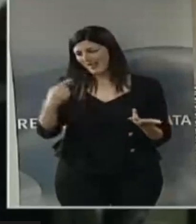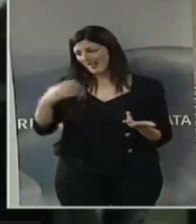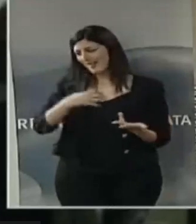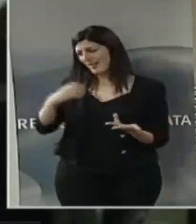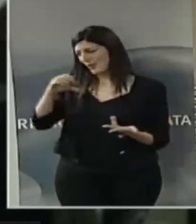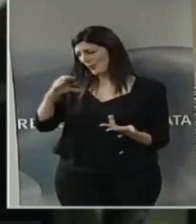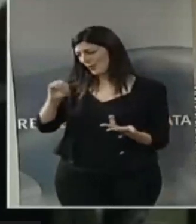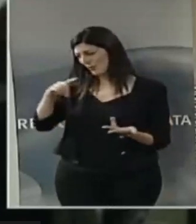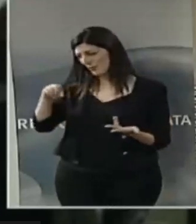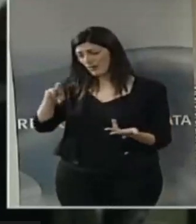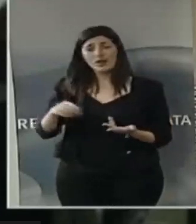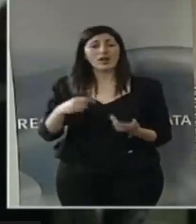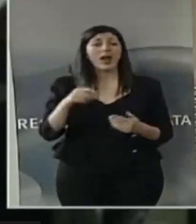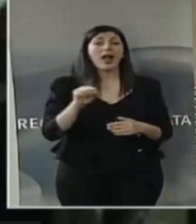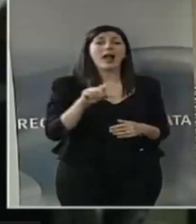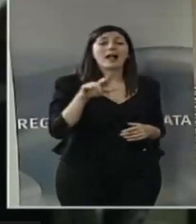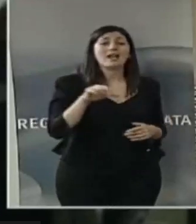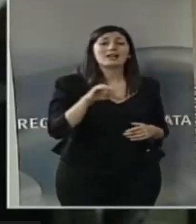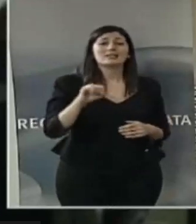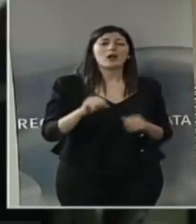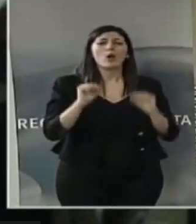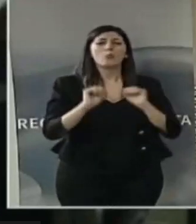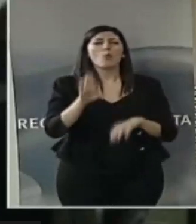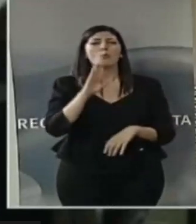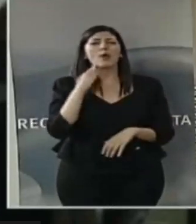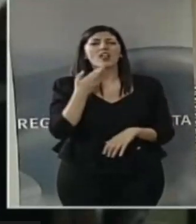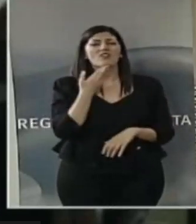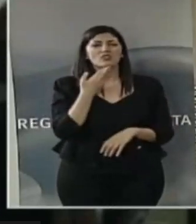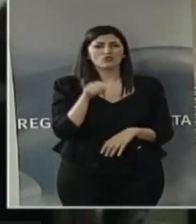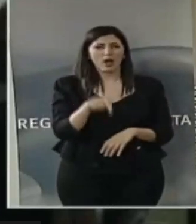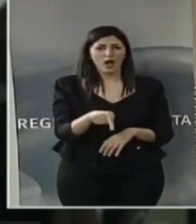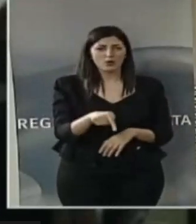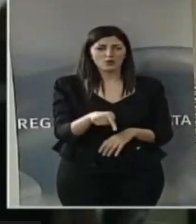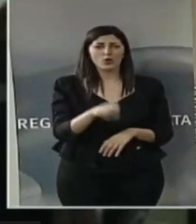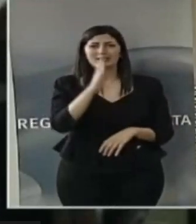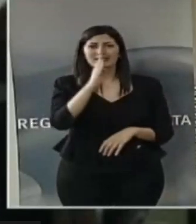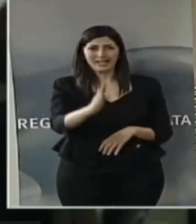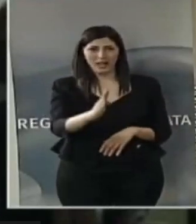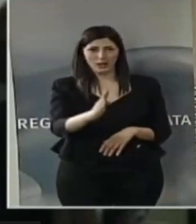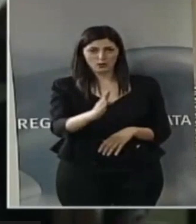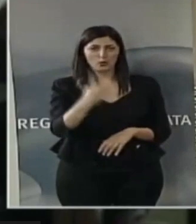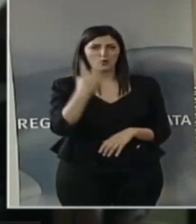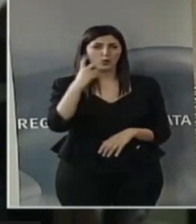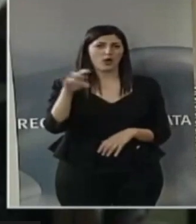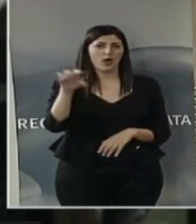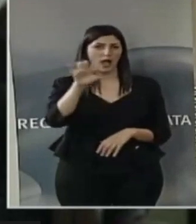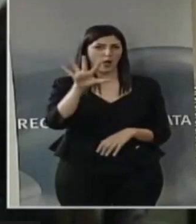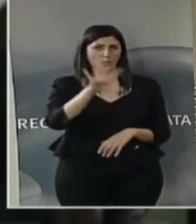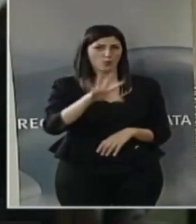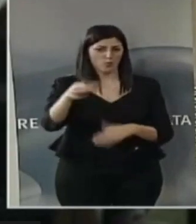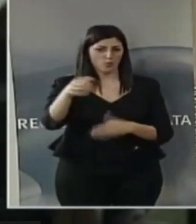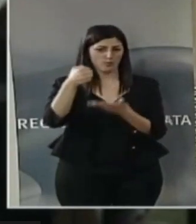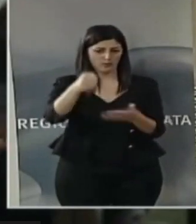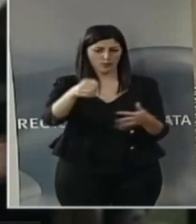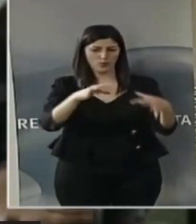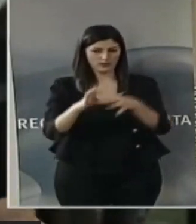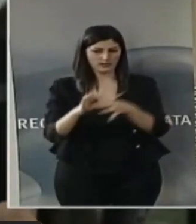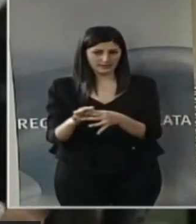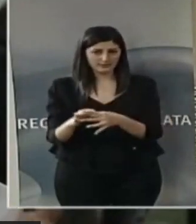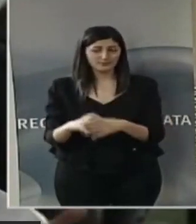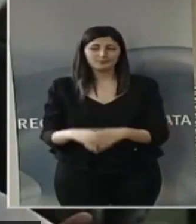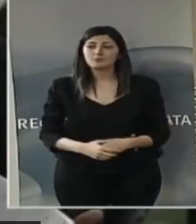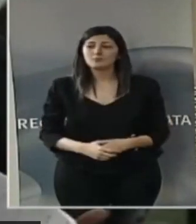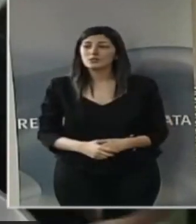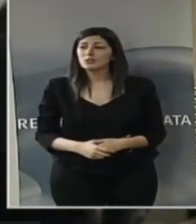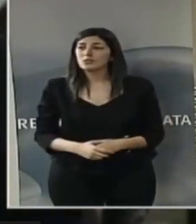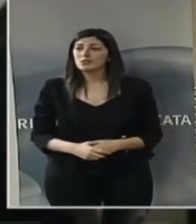diventare la nuova programmazione soggetto beneficiario diretto dei fondi europei. Lei deve sapere, assessore, ma non perché